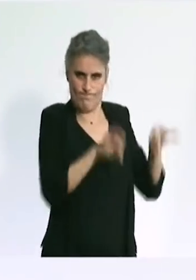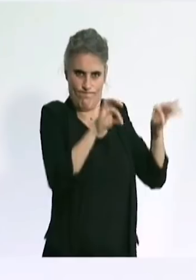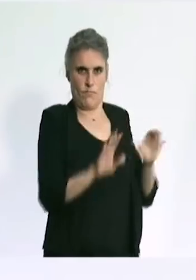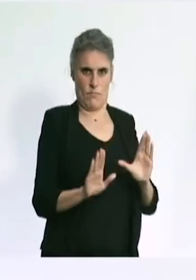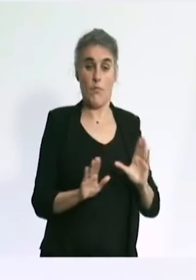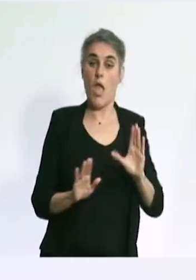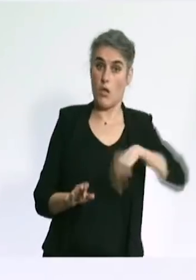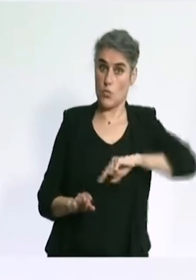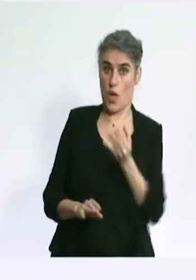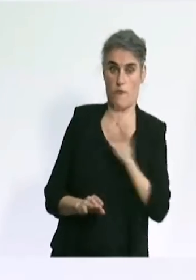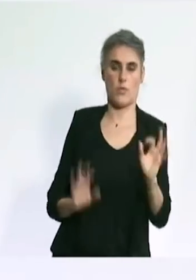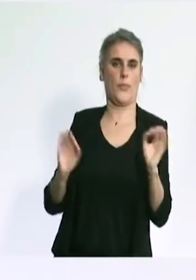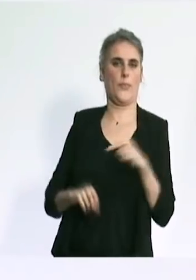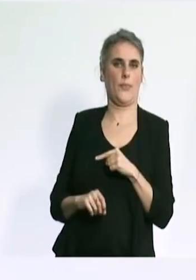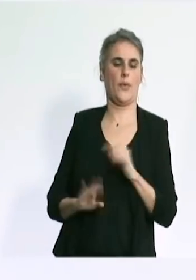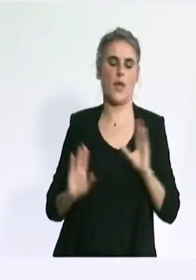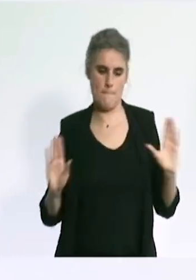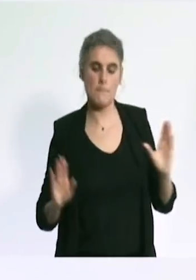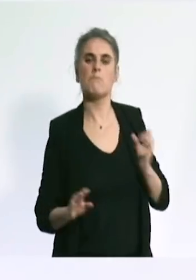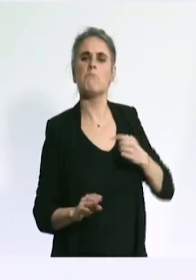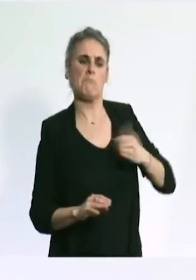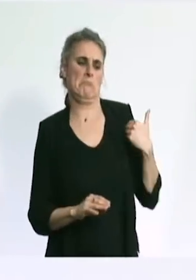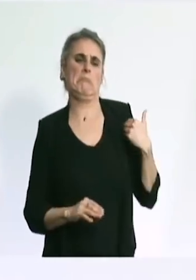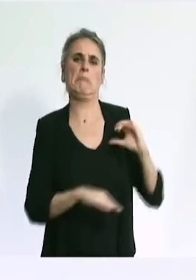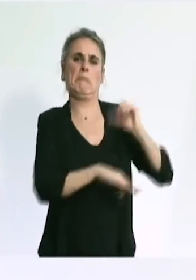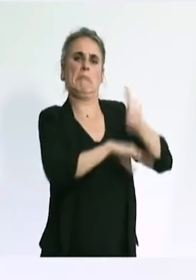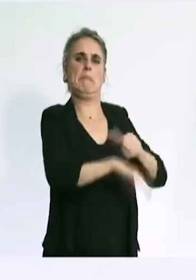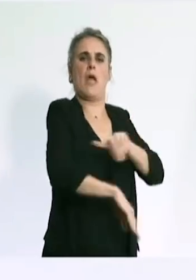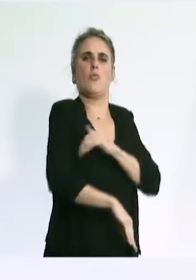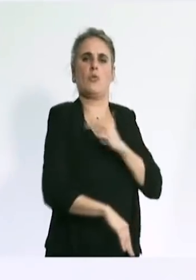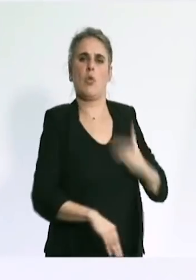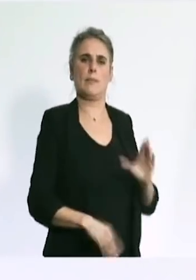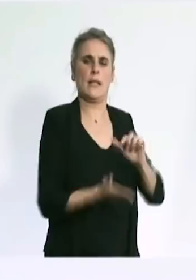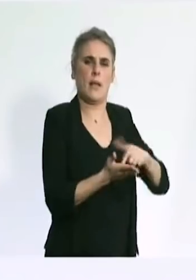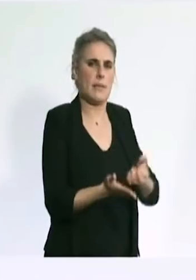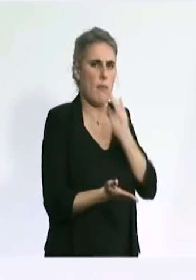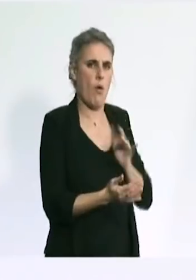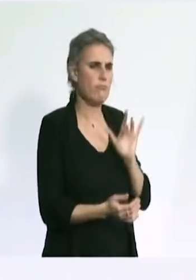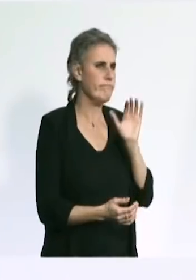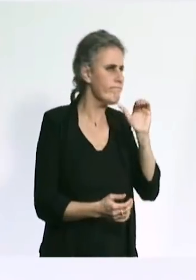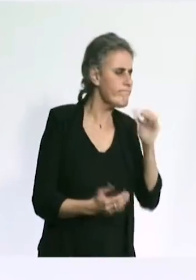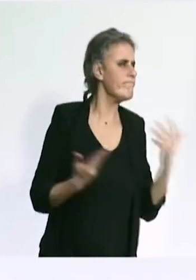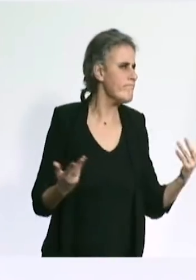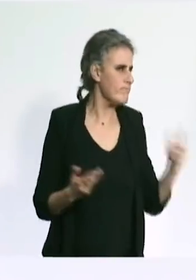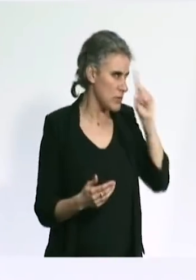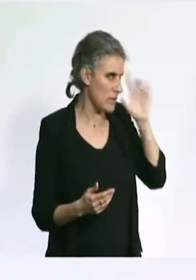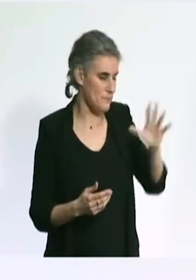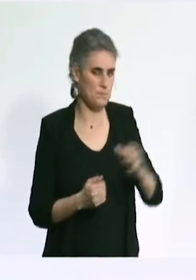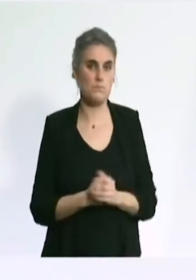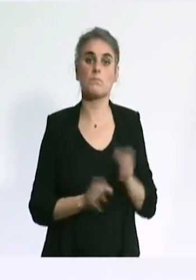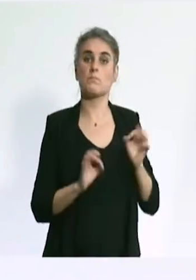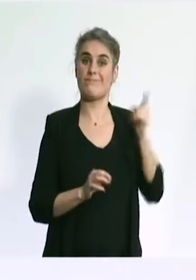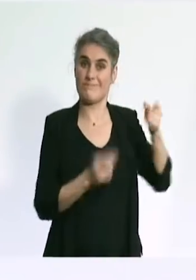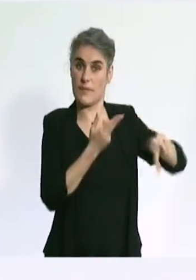'Agence nationale de sécurité du médicament de la question afin d'y apporter un éclairage. D'après l'Agence nationale de sécurité du